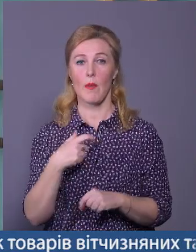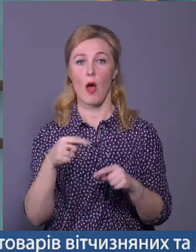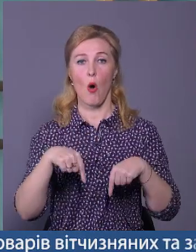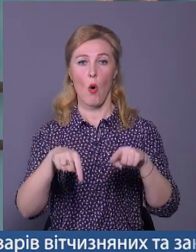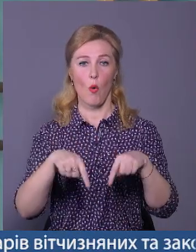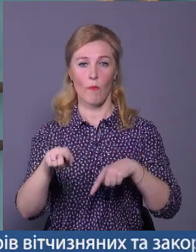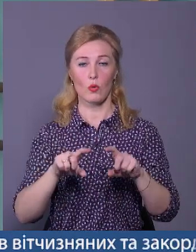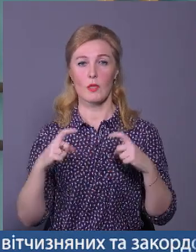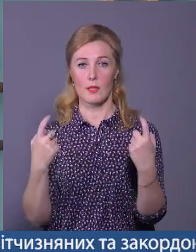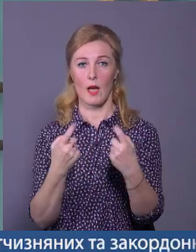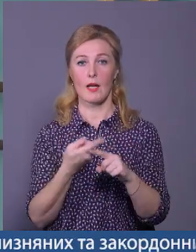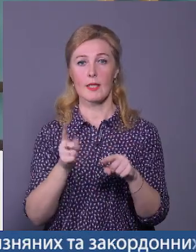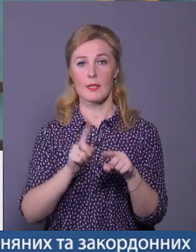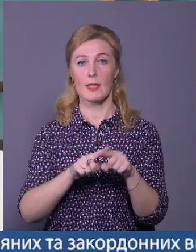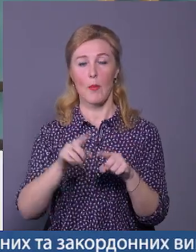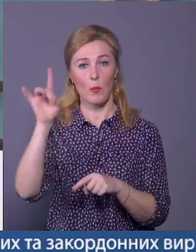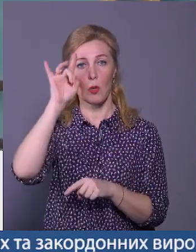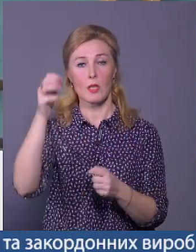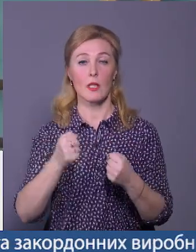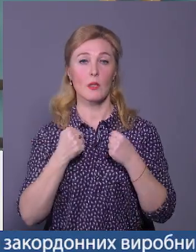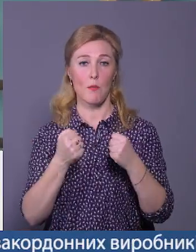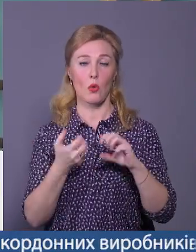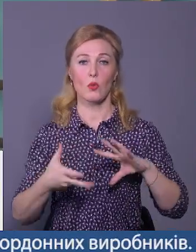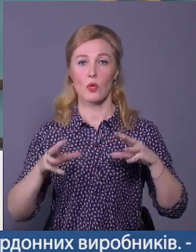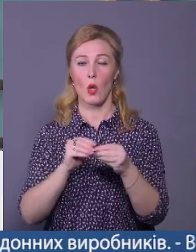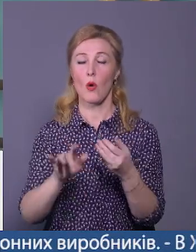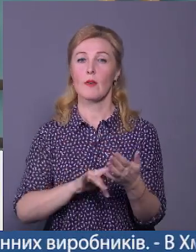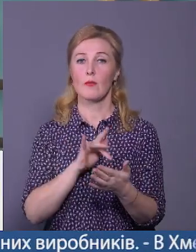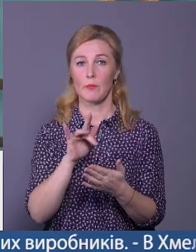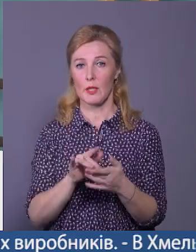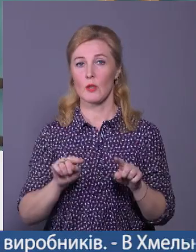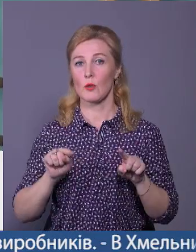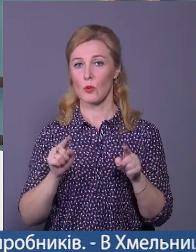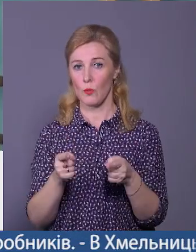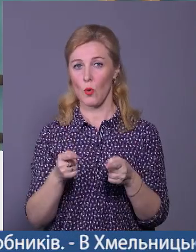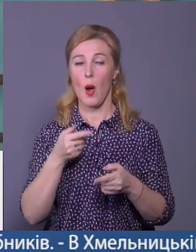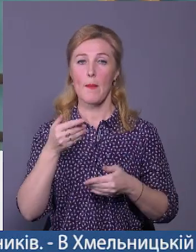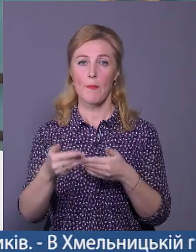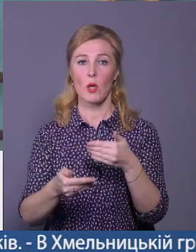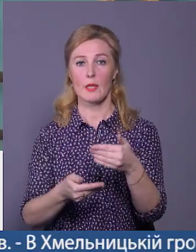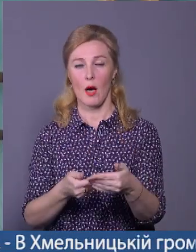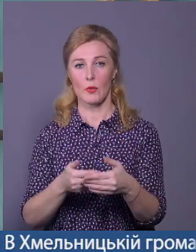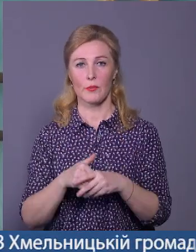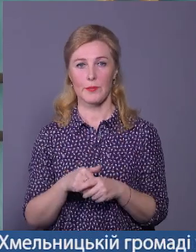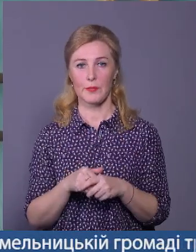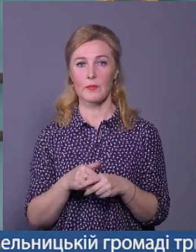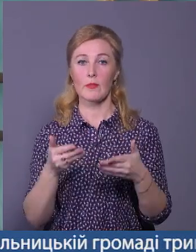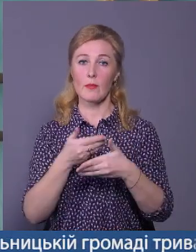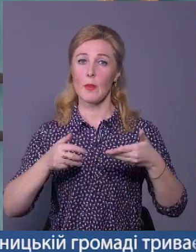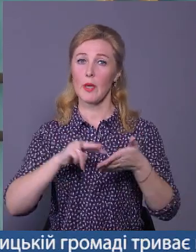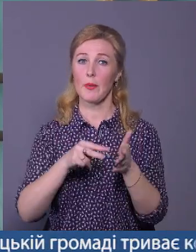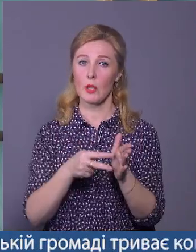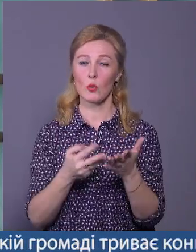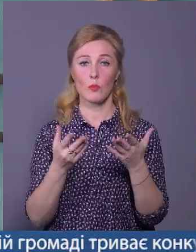Основна мета – популяризація спорту загалом в місті. Тому йдемо поетапно. Тому плануємо ще